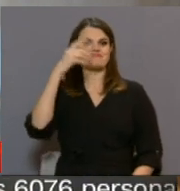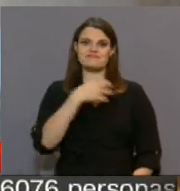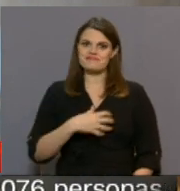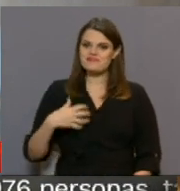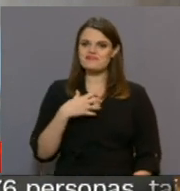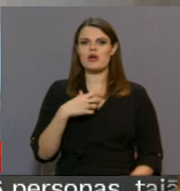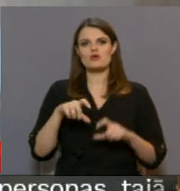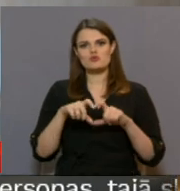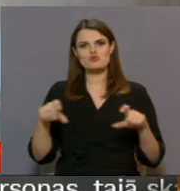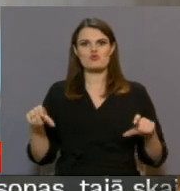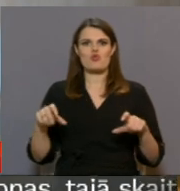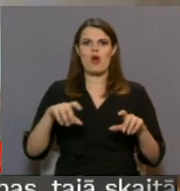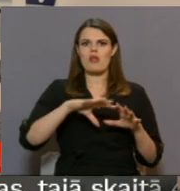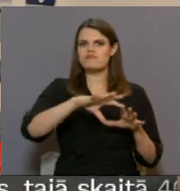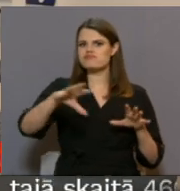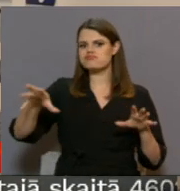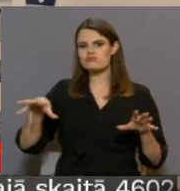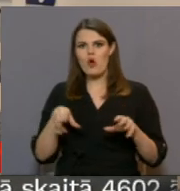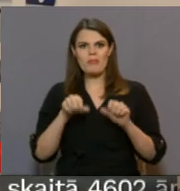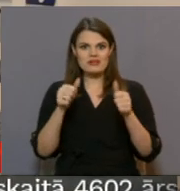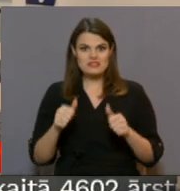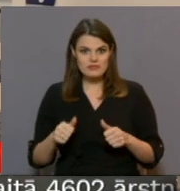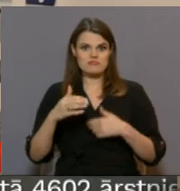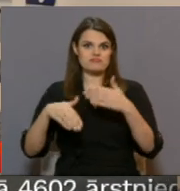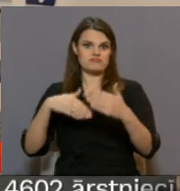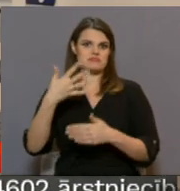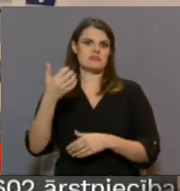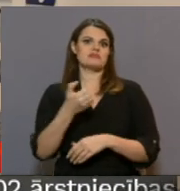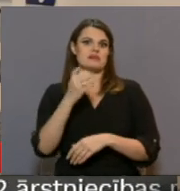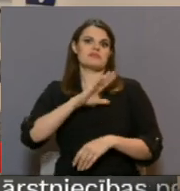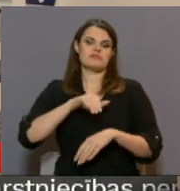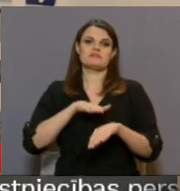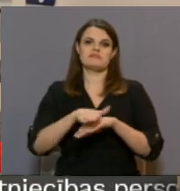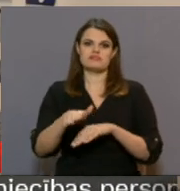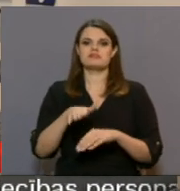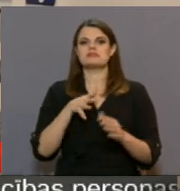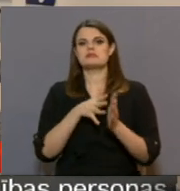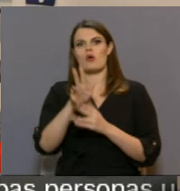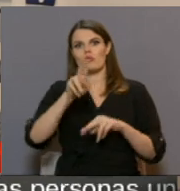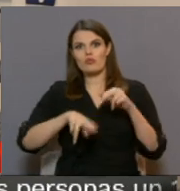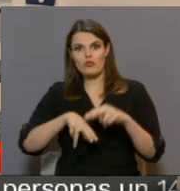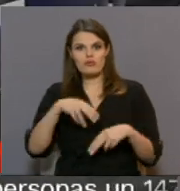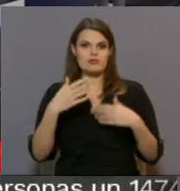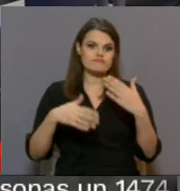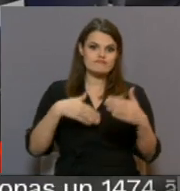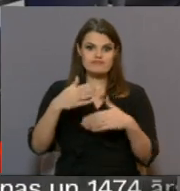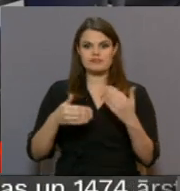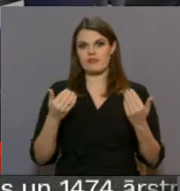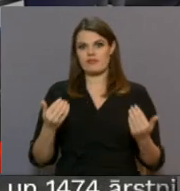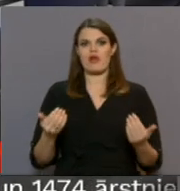vienotu skolas kompleksu caur būniecības darbiem. Šodien mēs esam